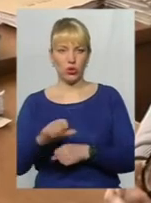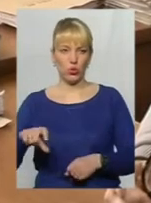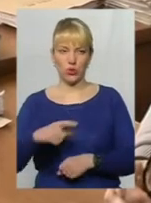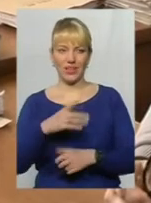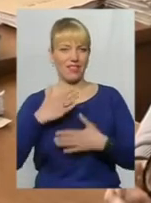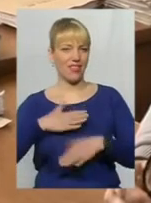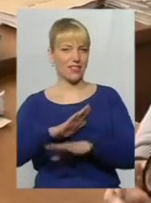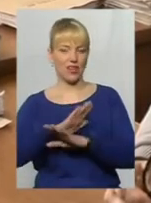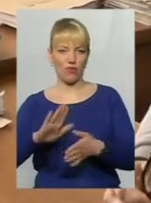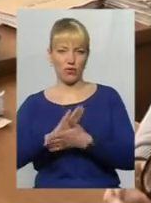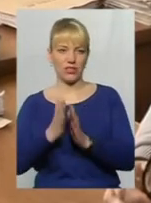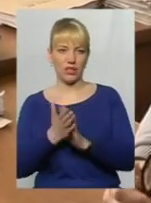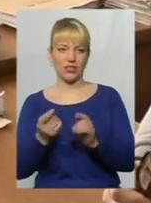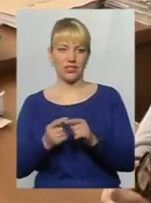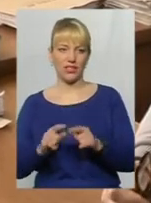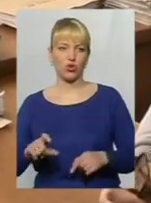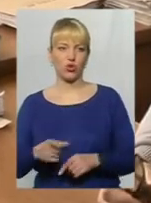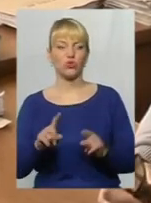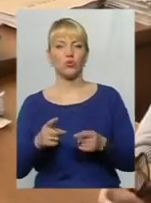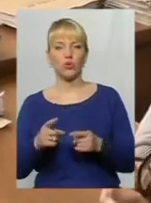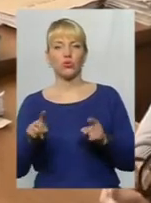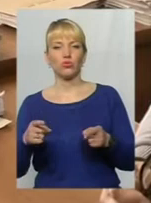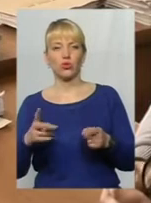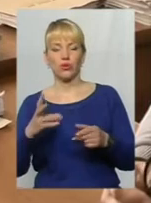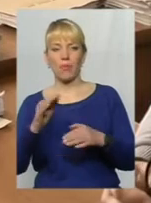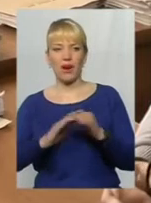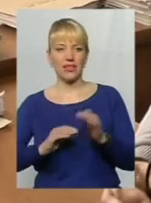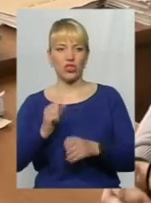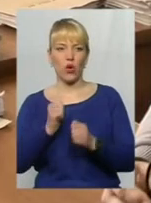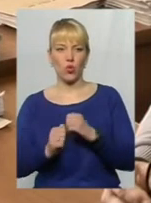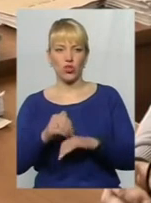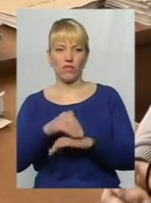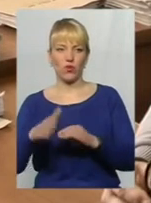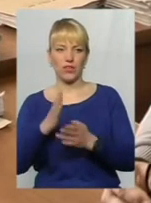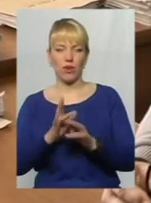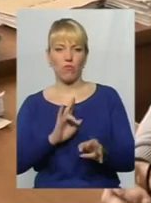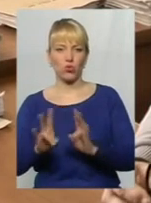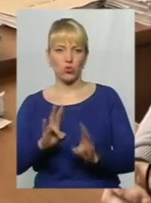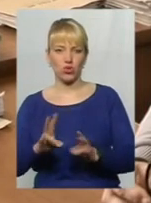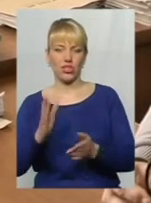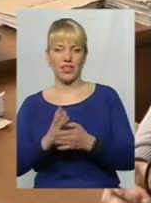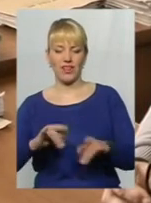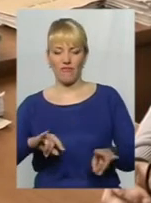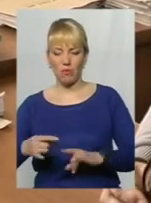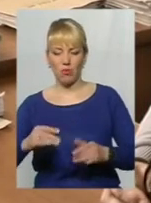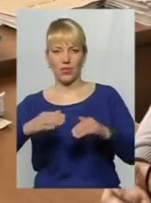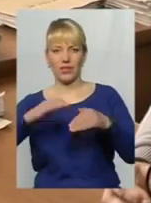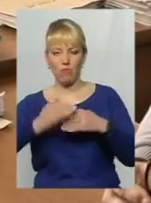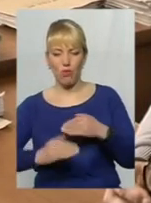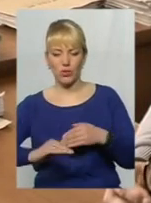незадоволені станом цих доріг. Чому? Тому що практично на кожній вулиці є пошкодження, є вибої, є просадки, які